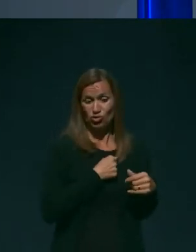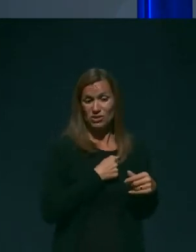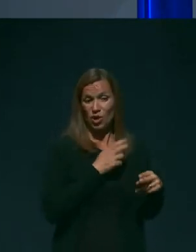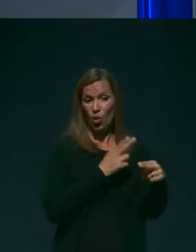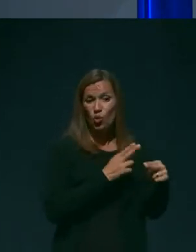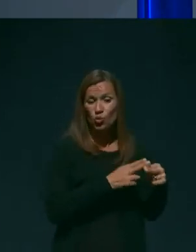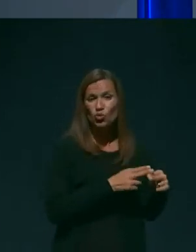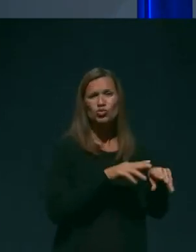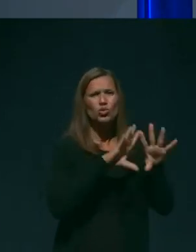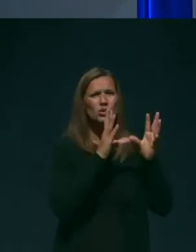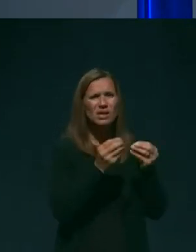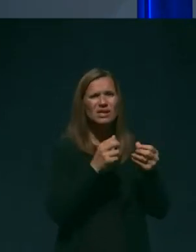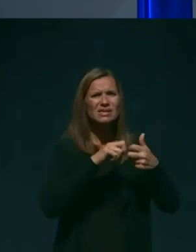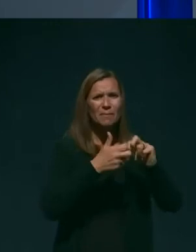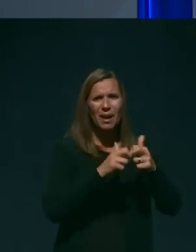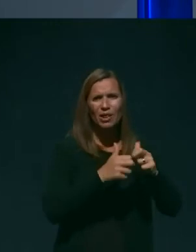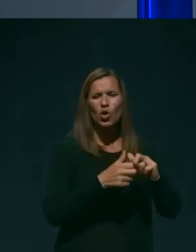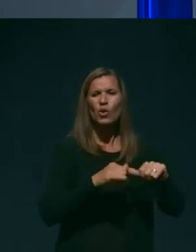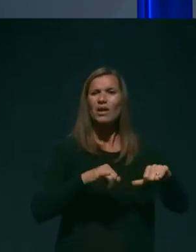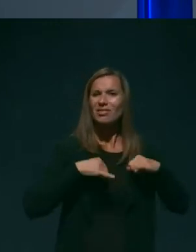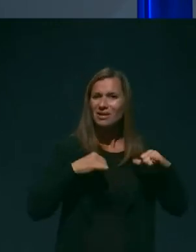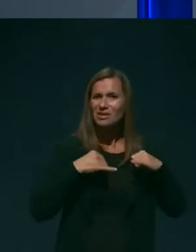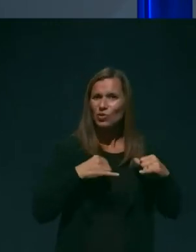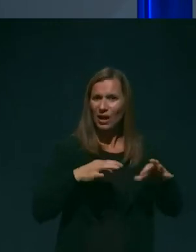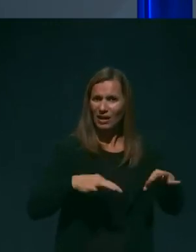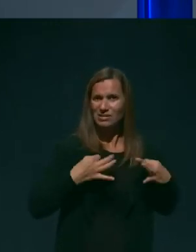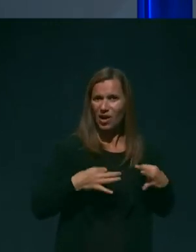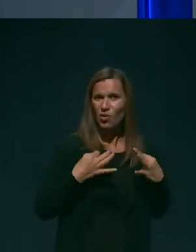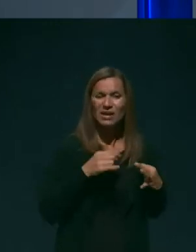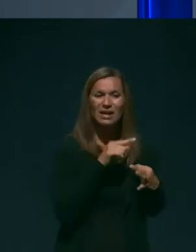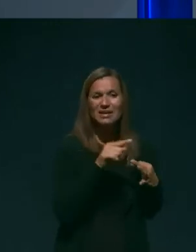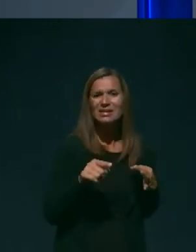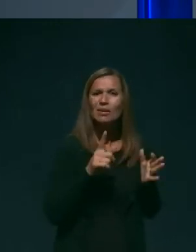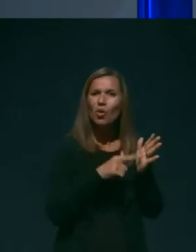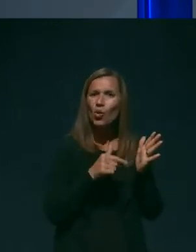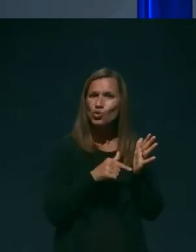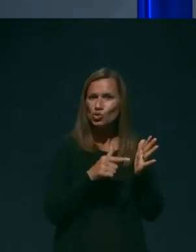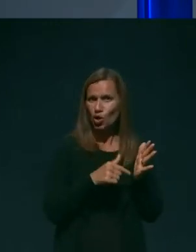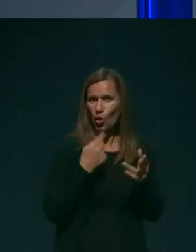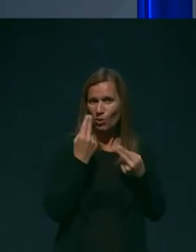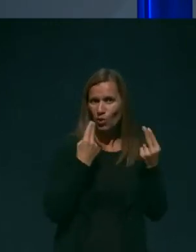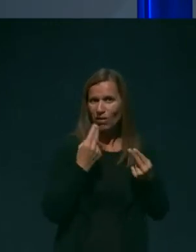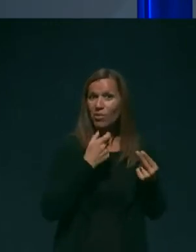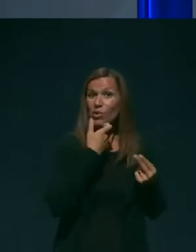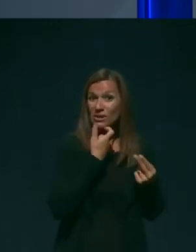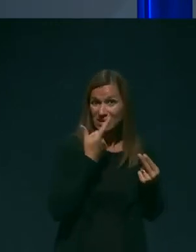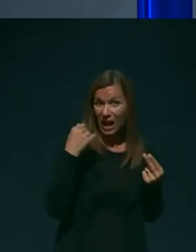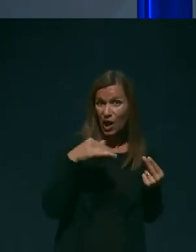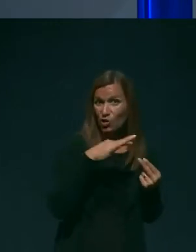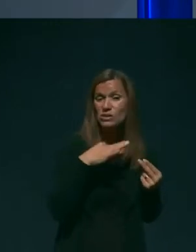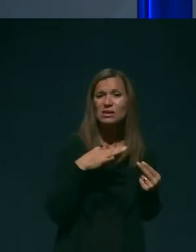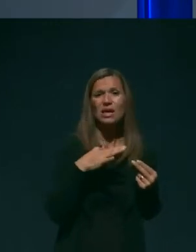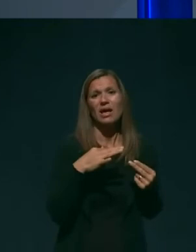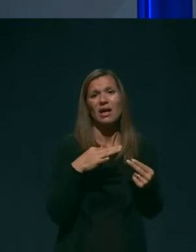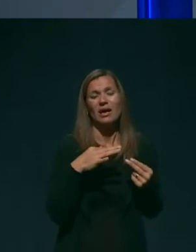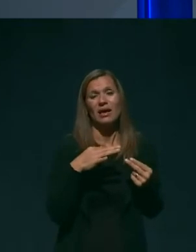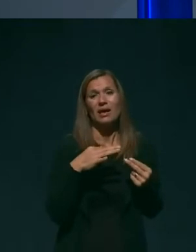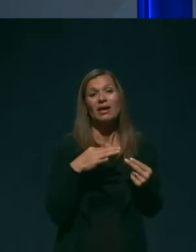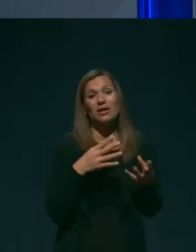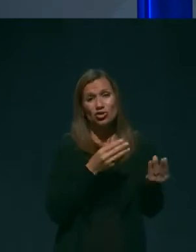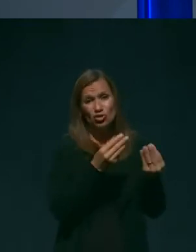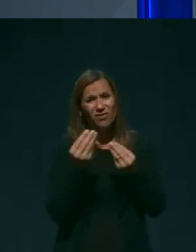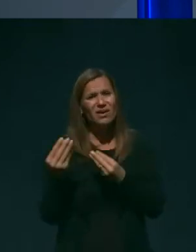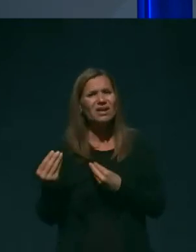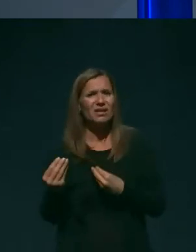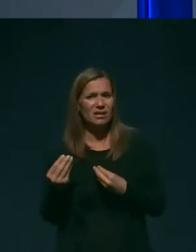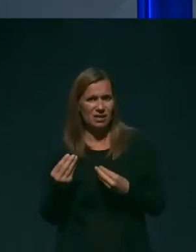intenzivnega zdravljenja, tisti, ki pogosto obravnavamo starostnike, poznamo tudi tako imenovani hospitalizem, številni starostniki